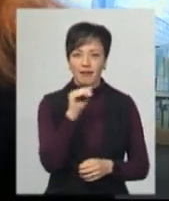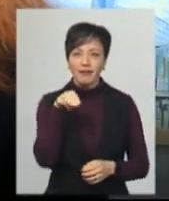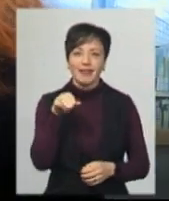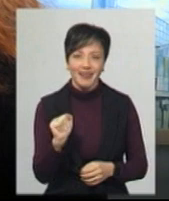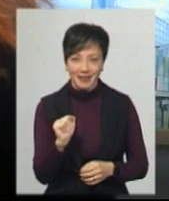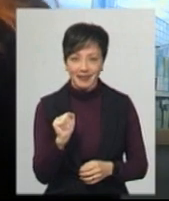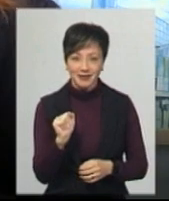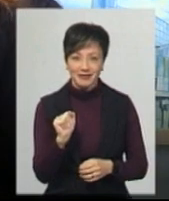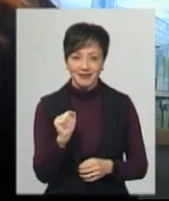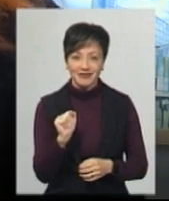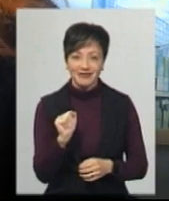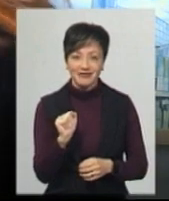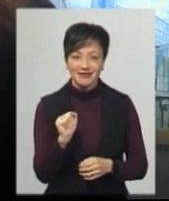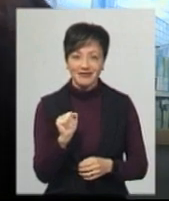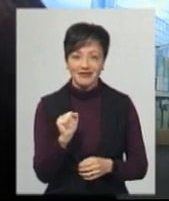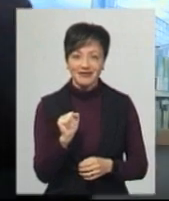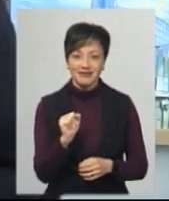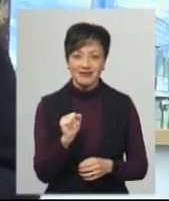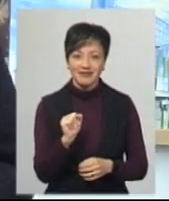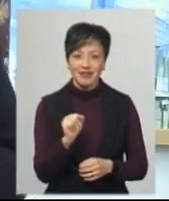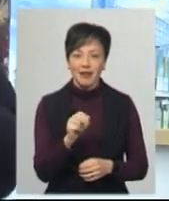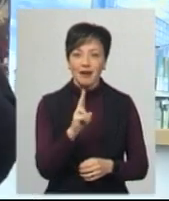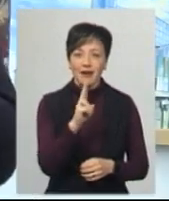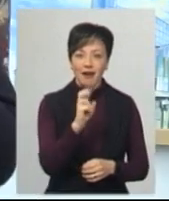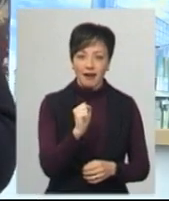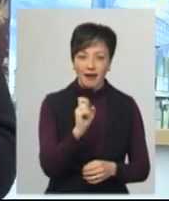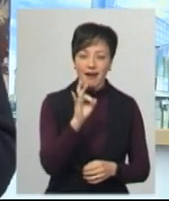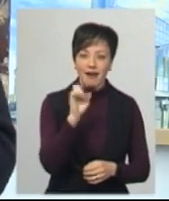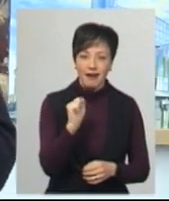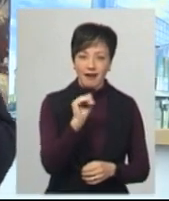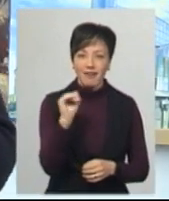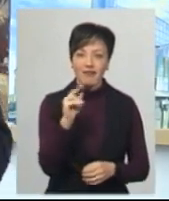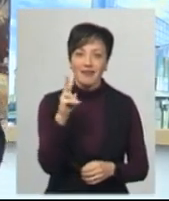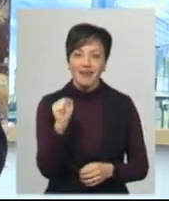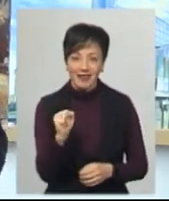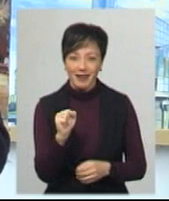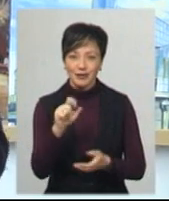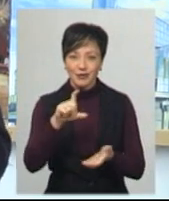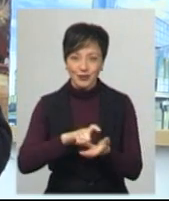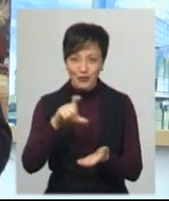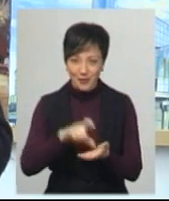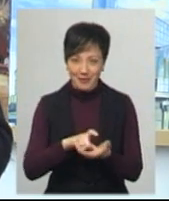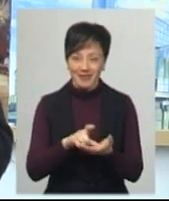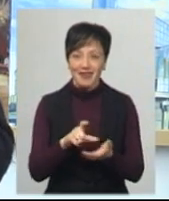Ну і, звичайно, йде каравка. Як-то, щоб ітися і без